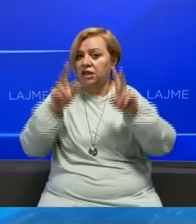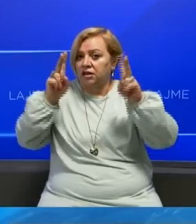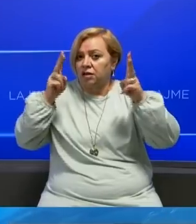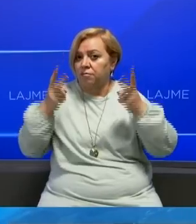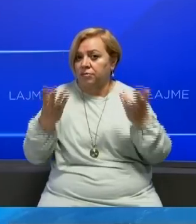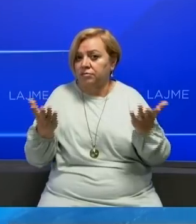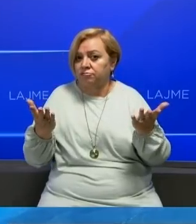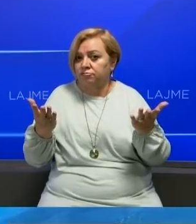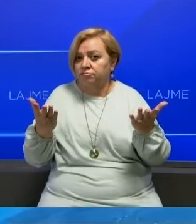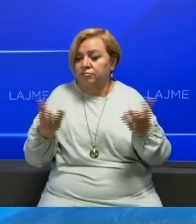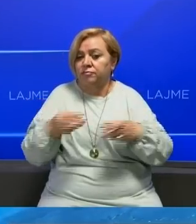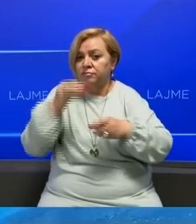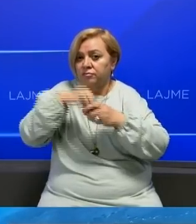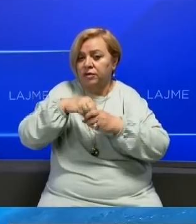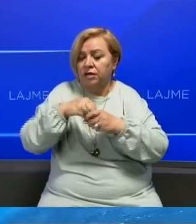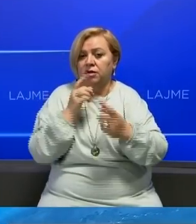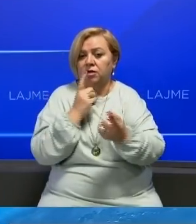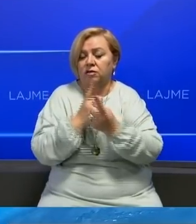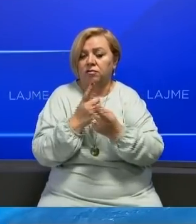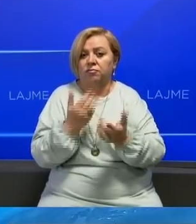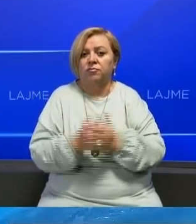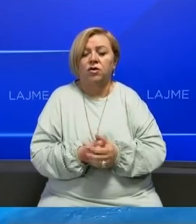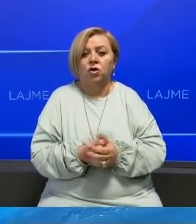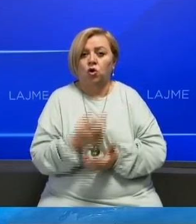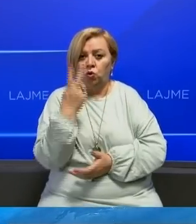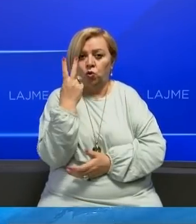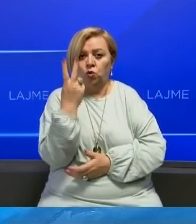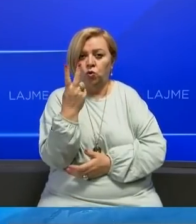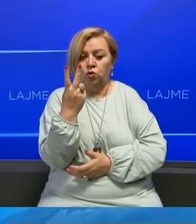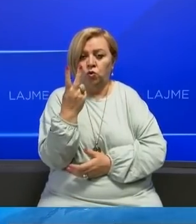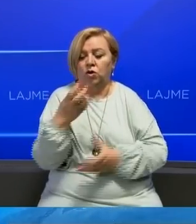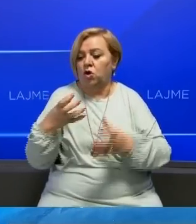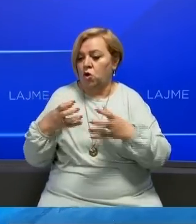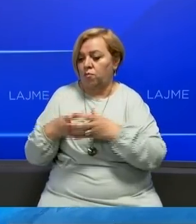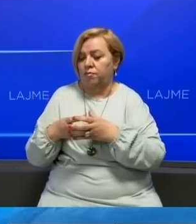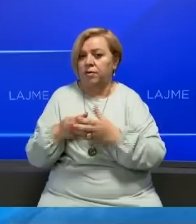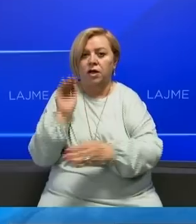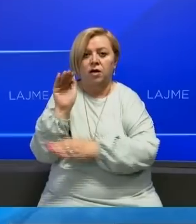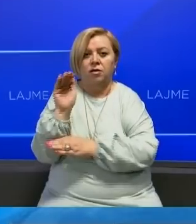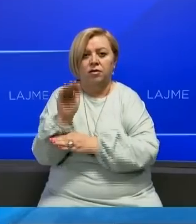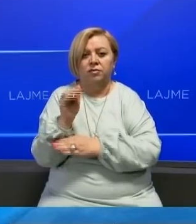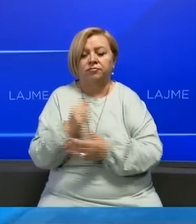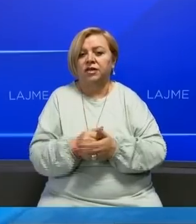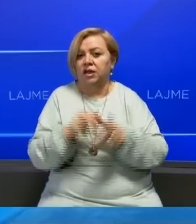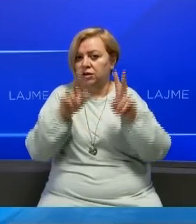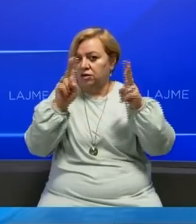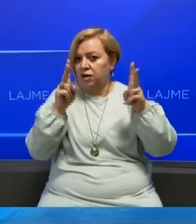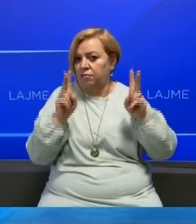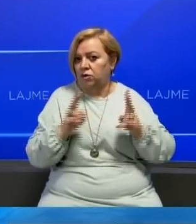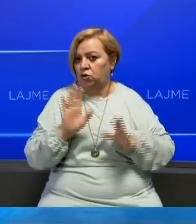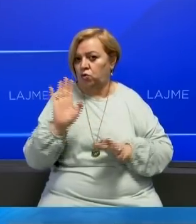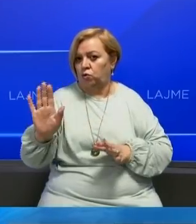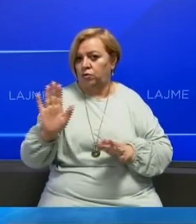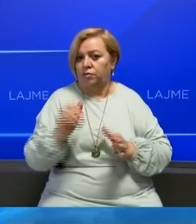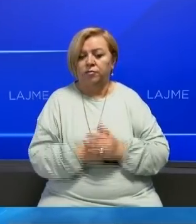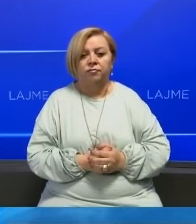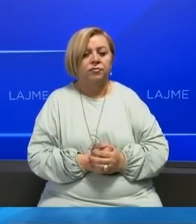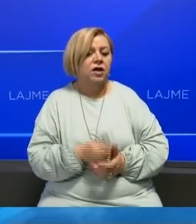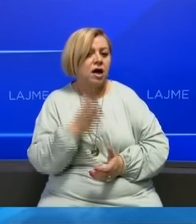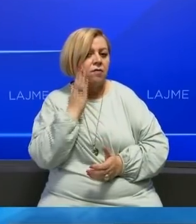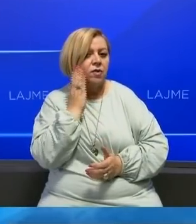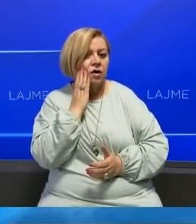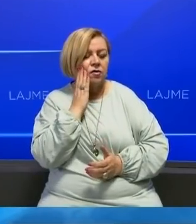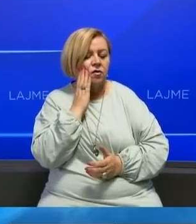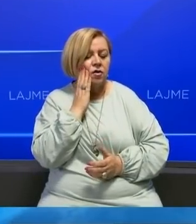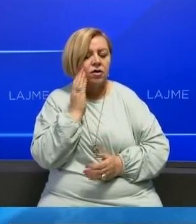imponohen në brenda për brenda këtë i të akimi pasi që të dhë deragacionet kam parelemruar tema të tyre për delisa shtetet e bashkurat të